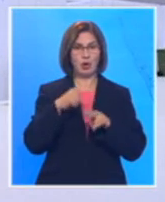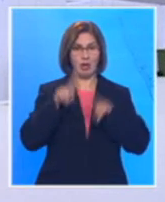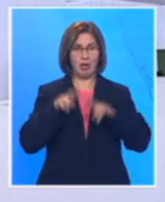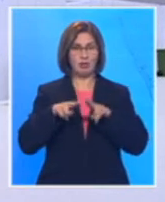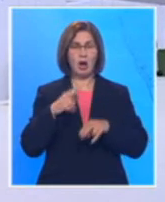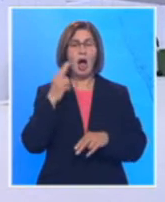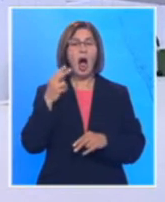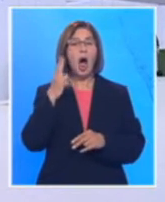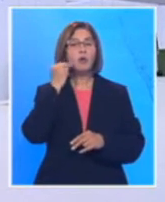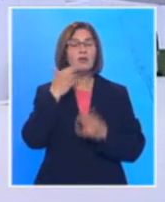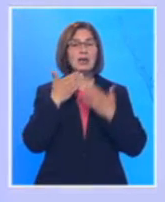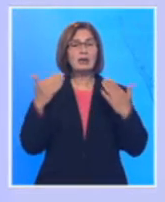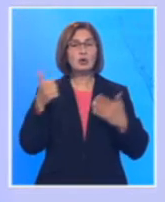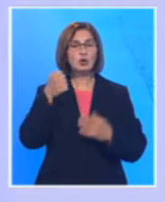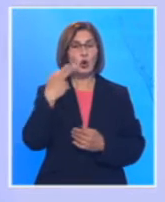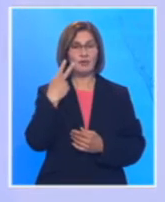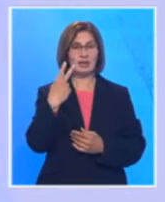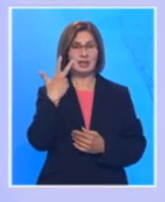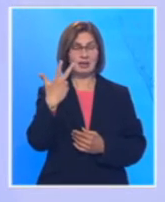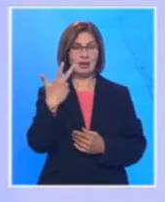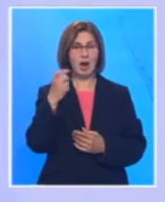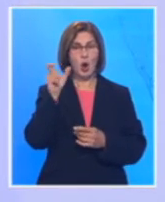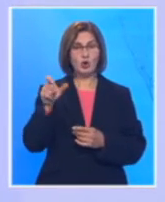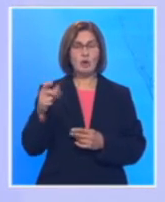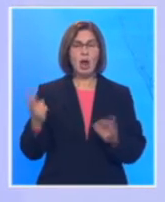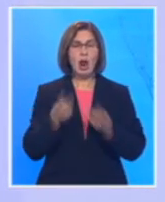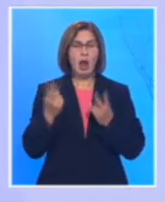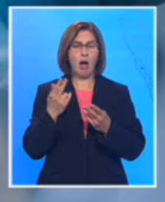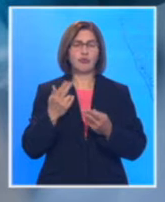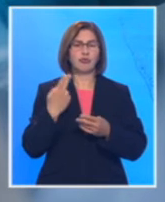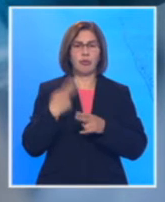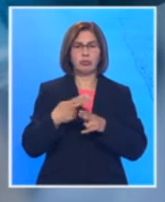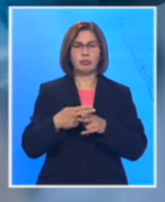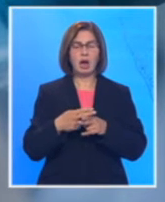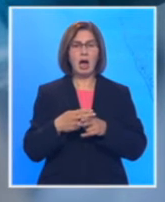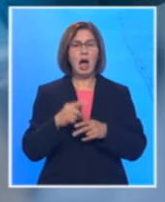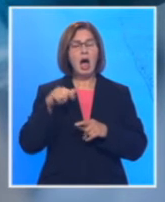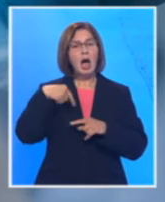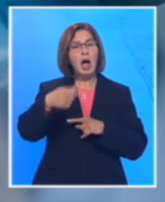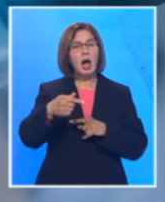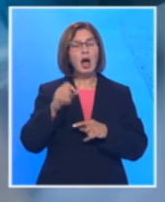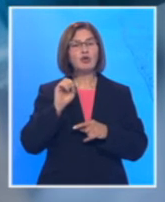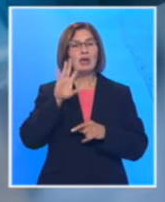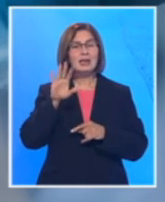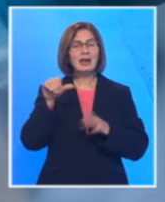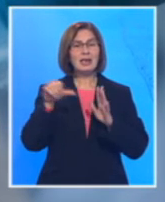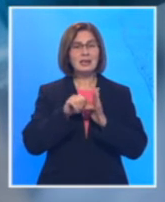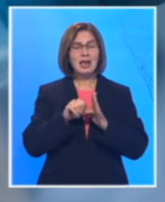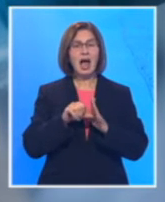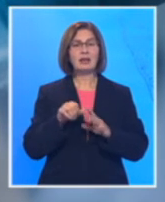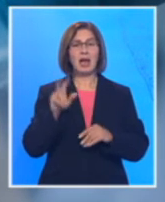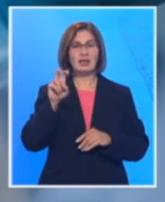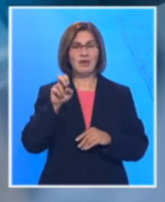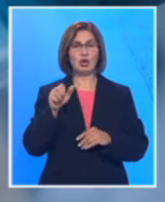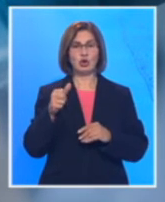sajmu smeštene su 123 osobe sa lakšim simptomima. Šest u nedlju dočekujemo sa ukupno 14.240 testiranih,